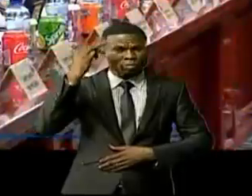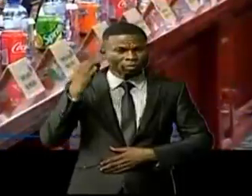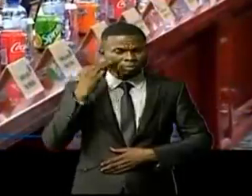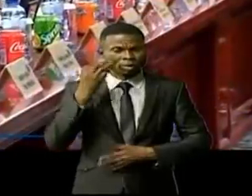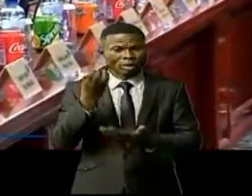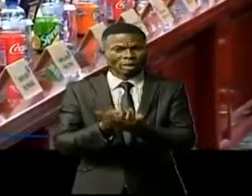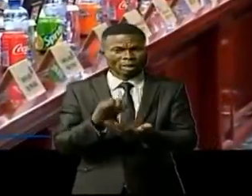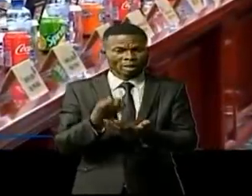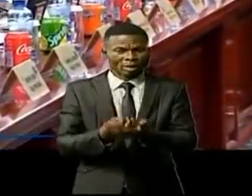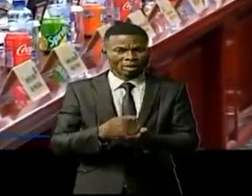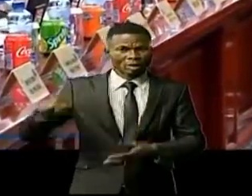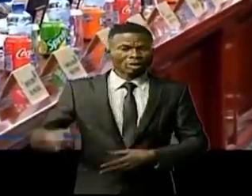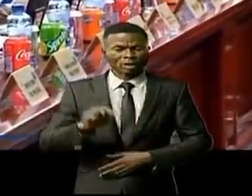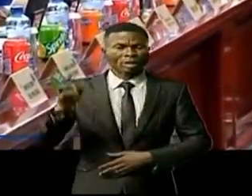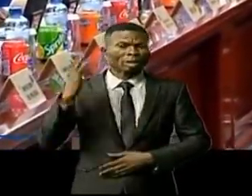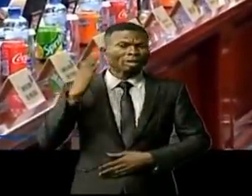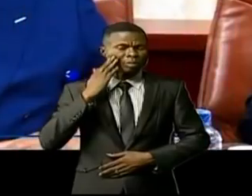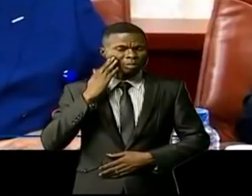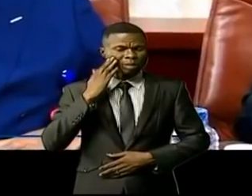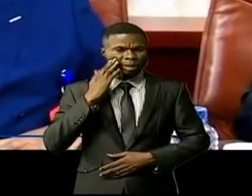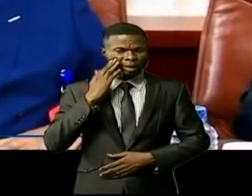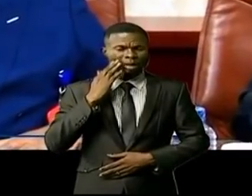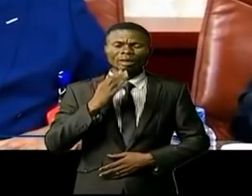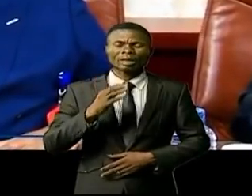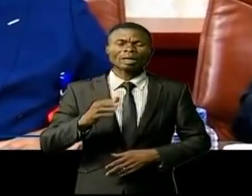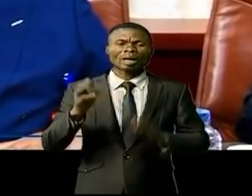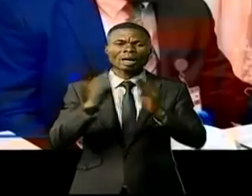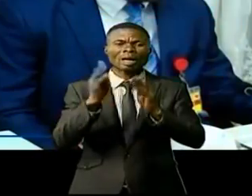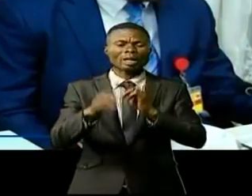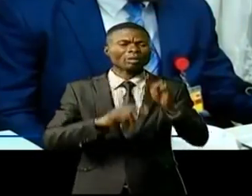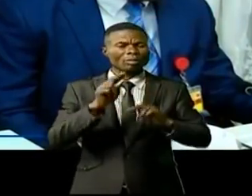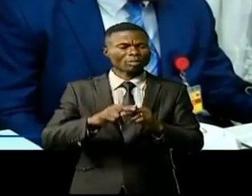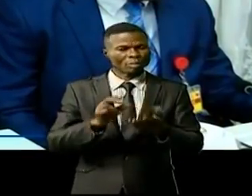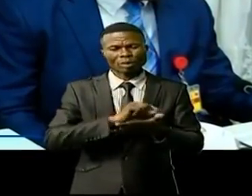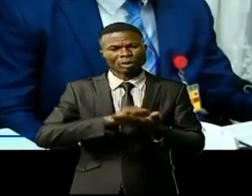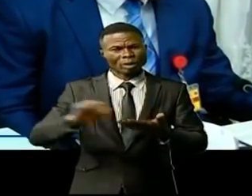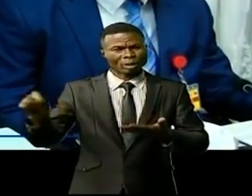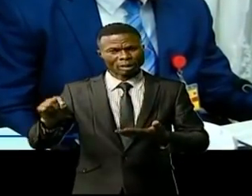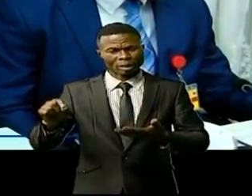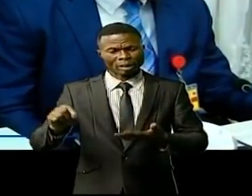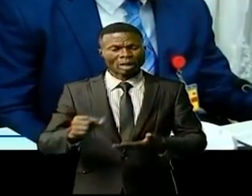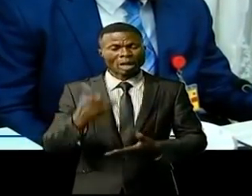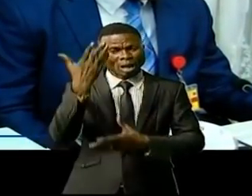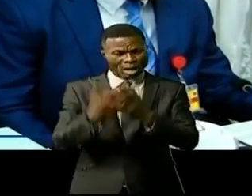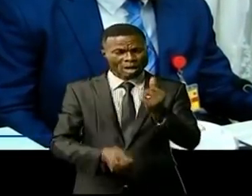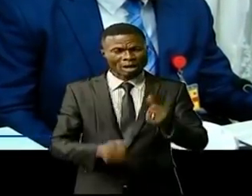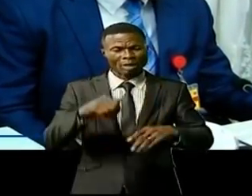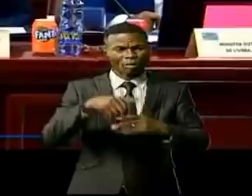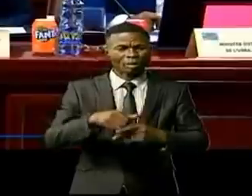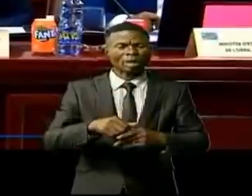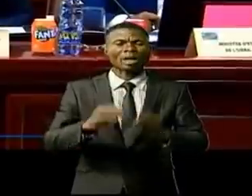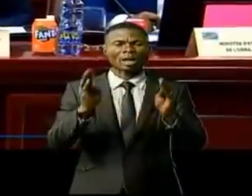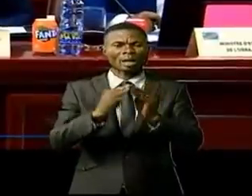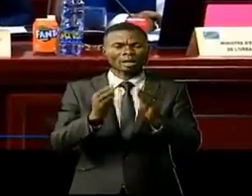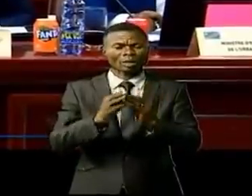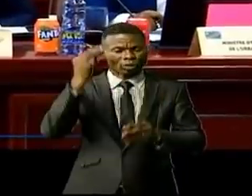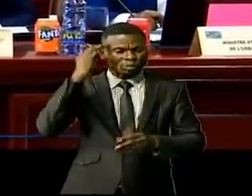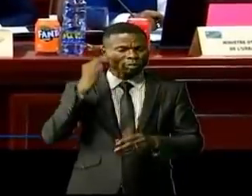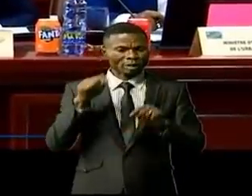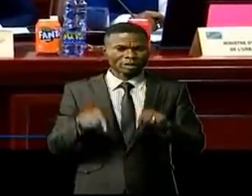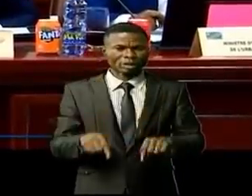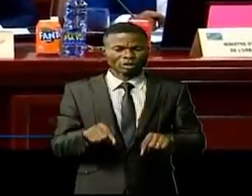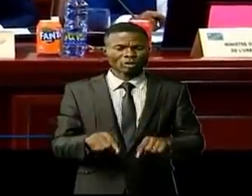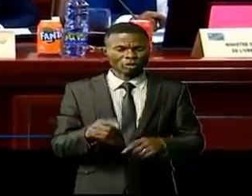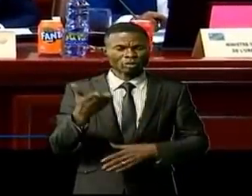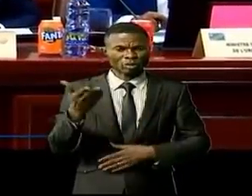'Economie Jean-Marie Kaloumba, déchu par l'Assemblée nationale, n'a pas été aperçu parmi les membres du gouvernement prison dans la